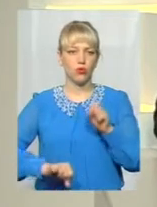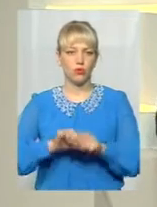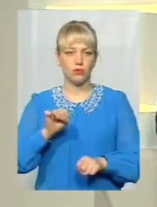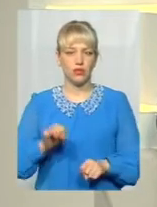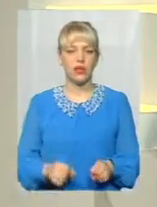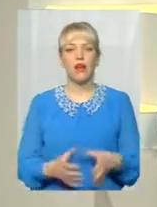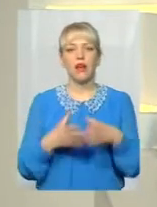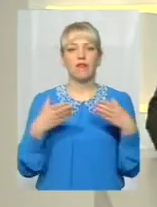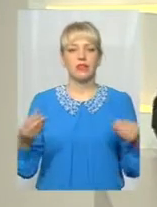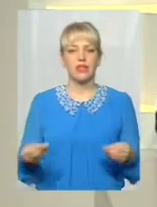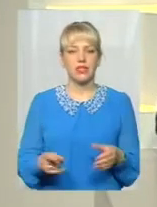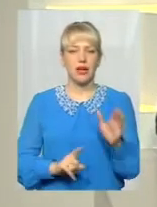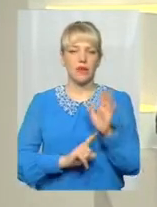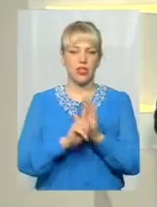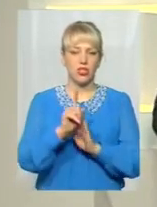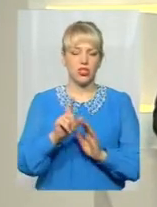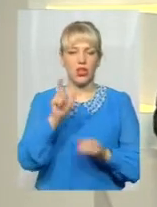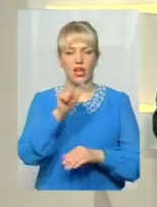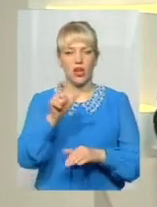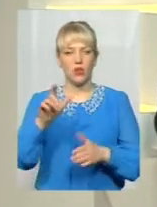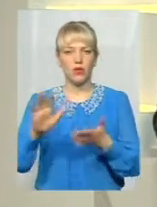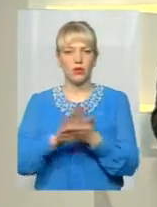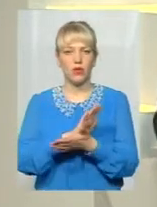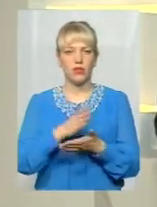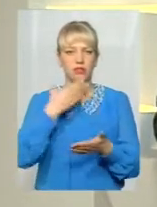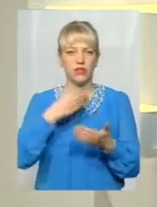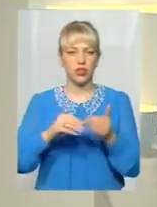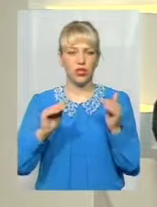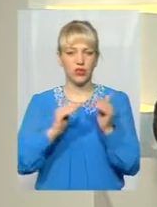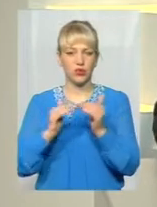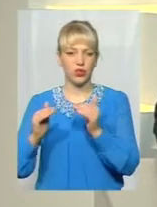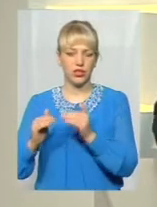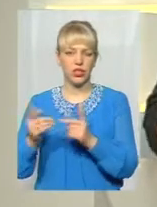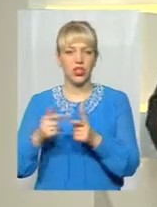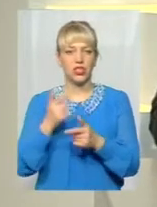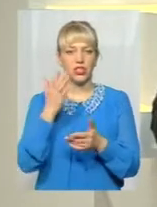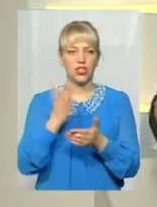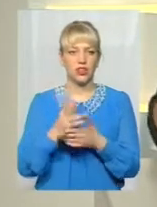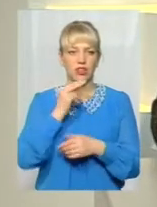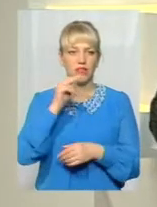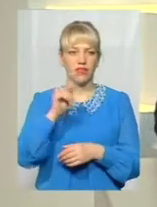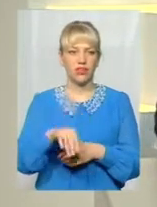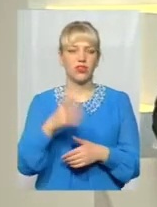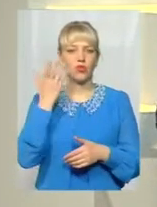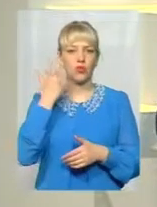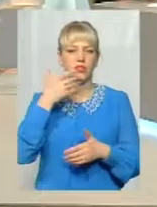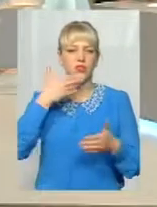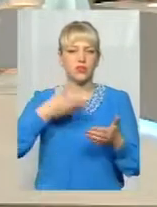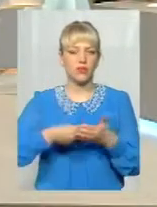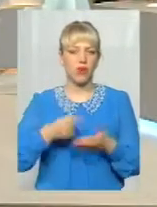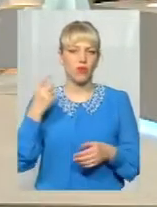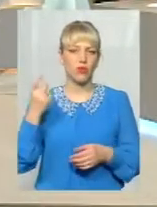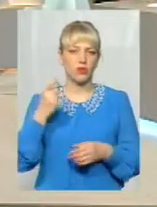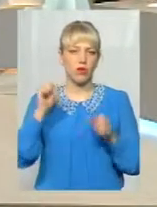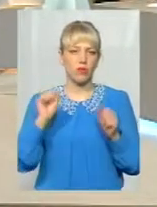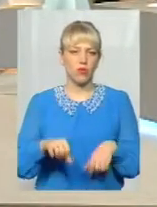багато людей прибирає на своїх уїддях. Чи є винятки, коли на своєму господарстві, на своїй території можна все ж